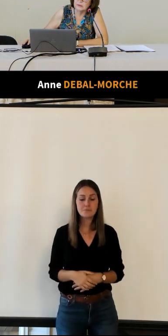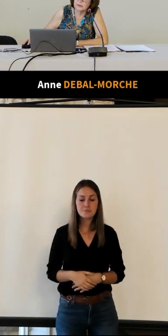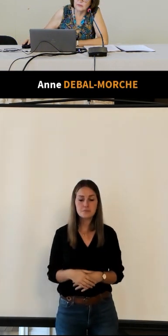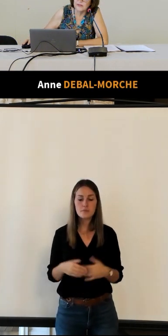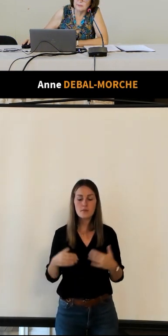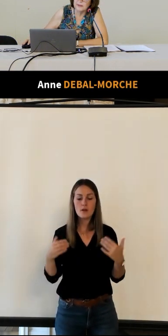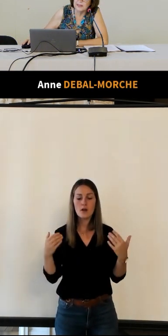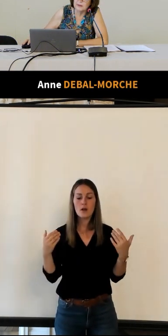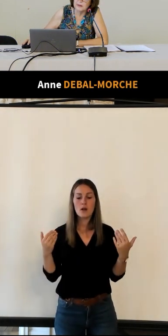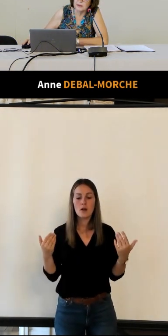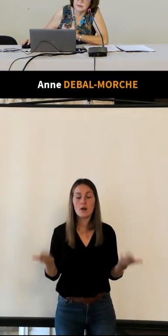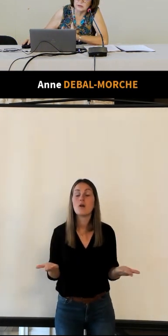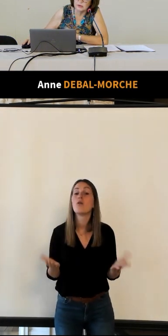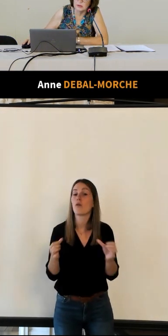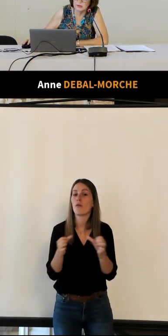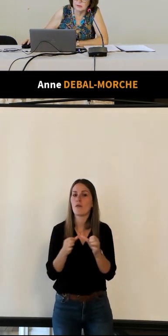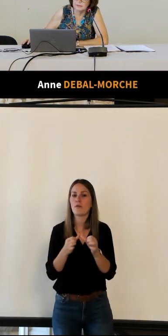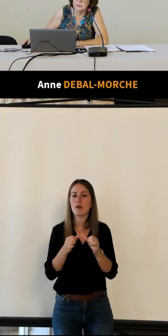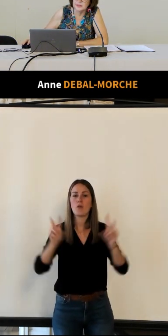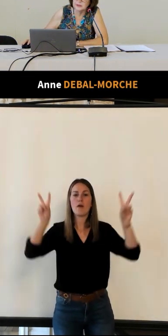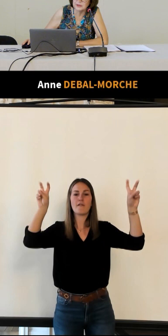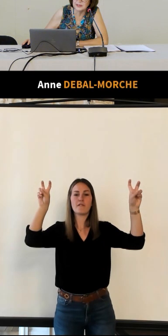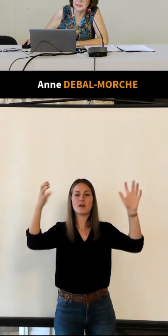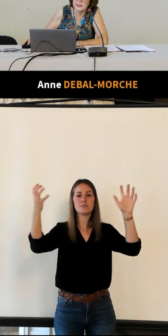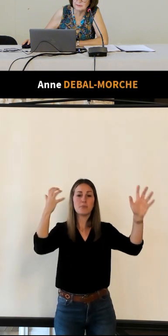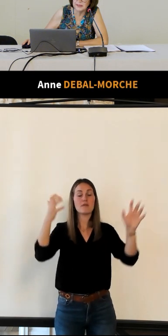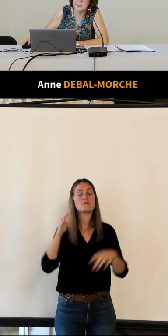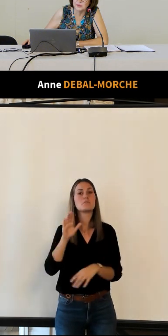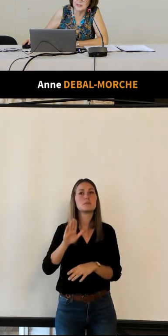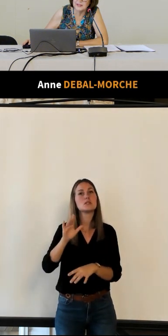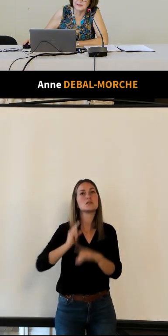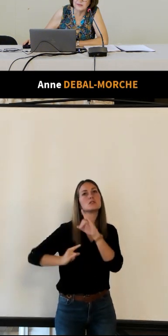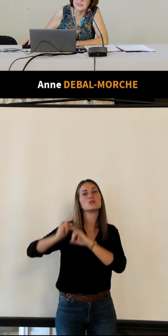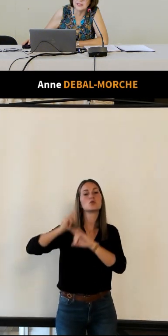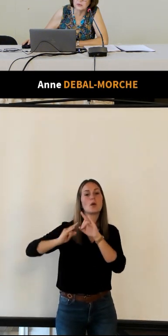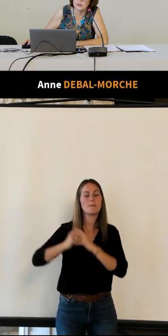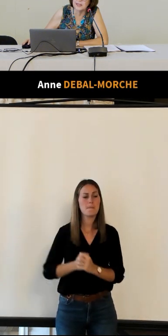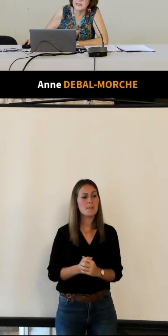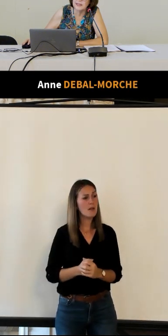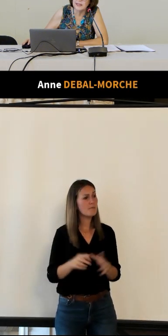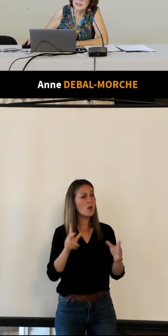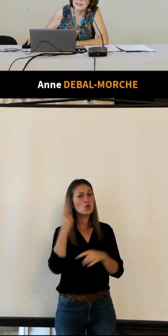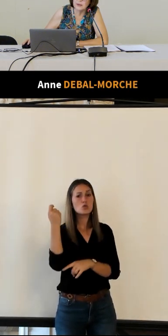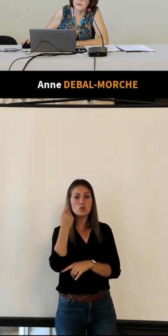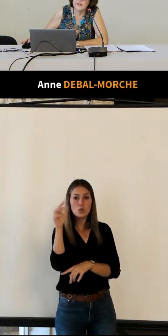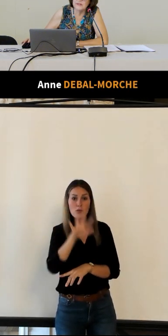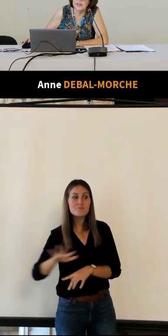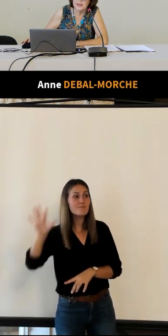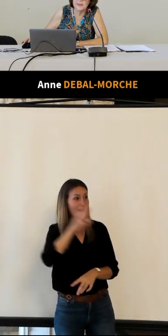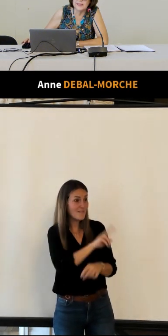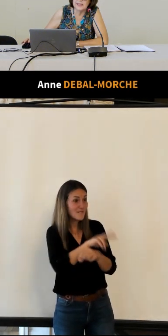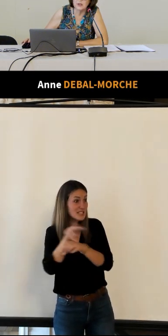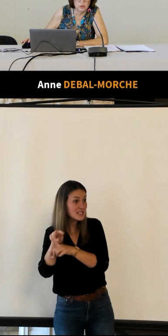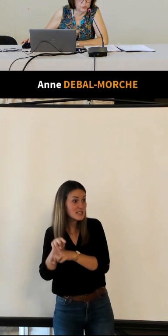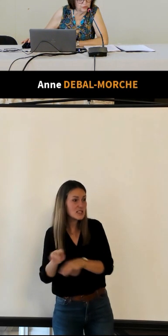donc on fait appel à un slogan plus historique et patriotique visiter la Touraine c'est revivre